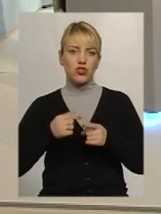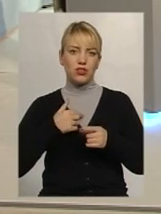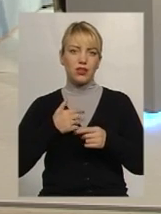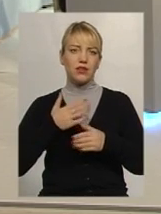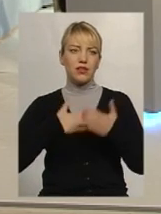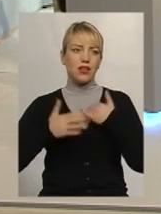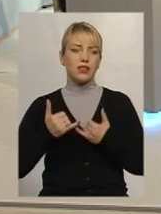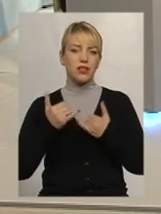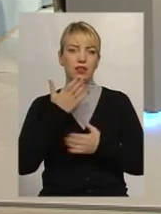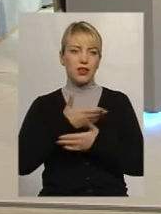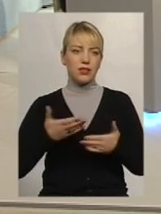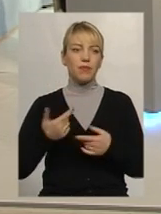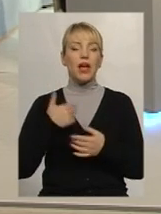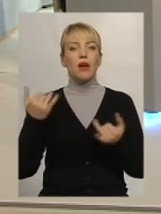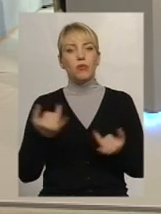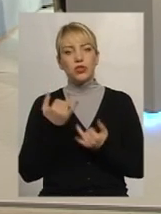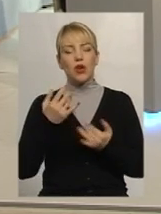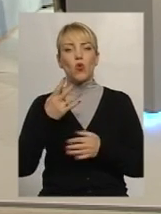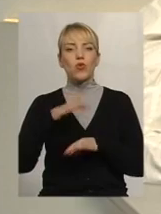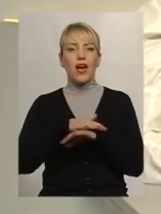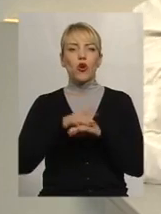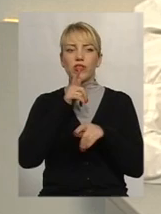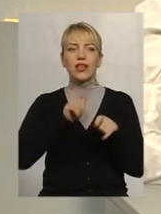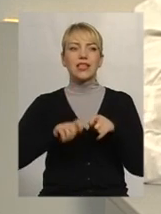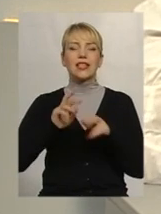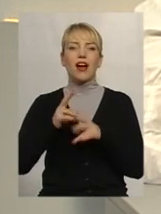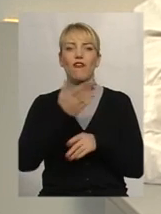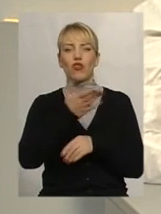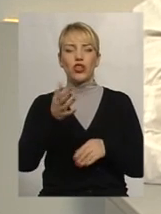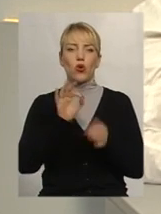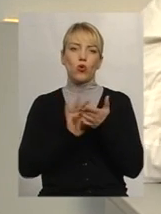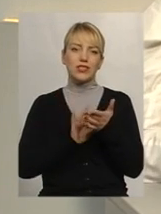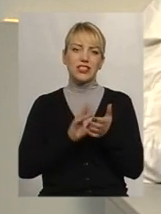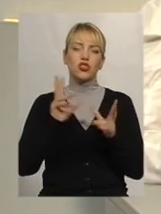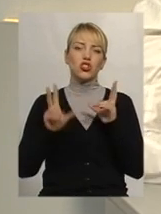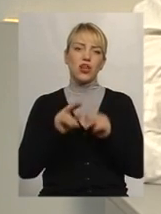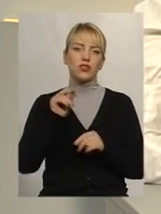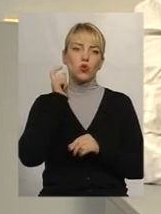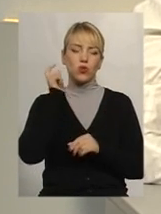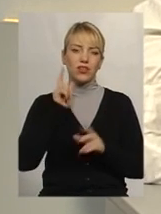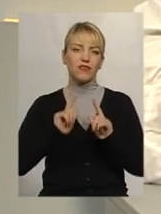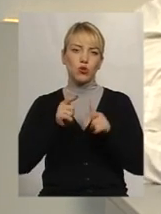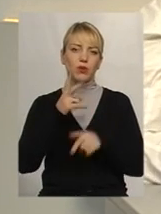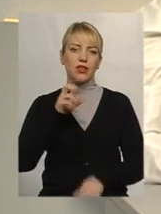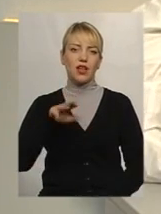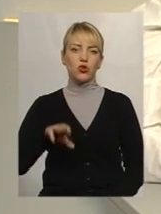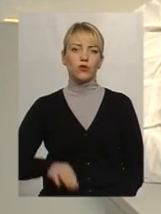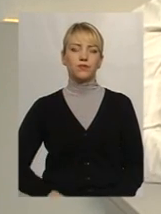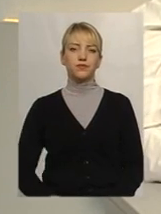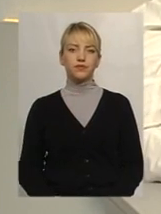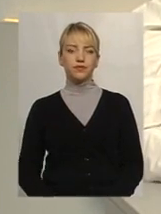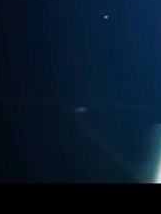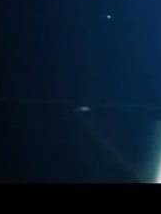Ну, а тим часом ми поцікавилися у наших народних експертів, як вони оцінюють шанси України вступити у НАТО. Прошу.